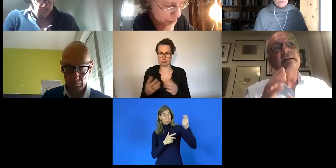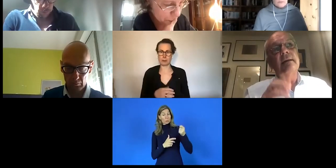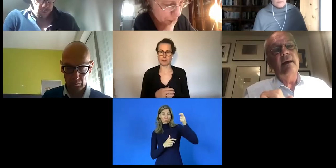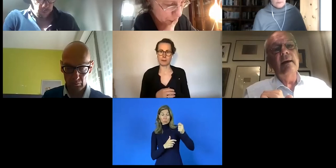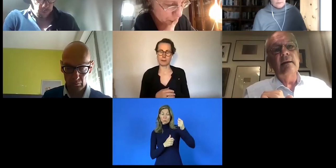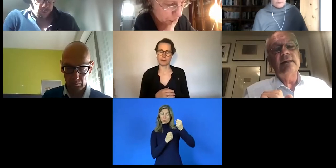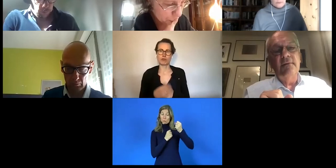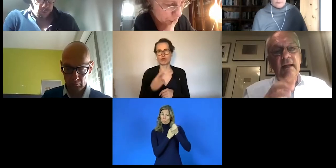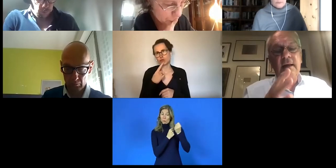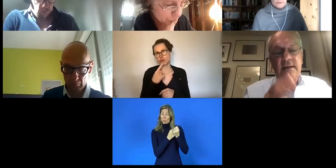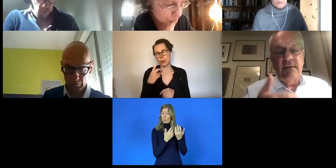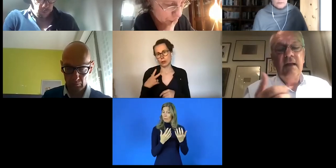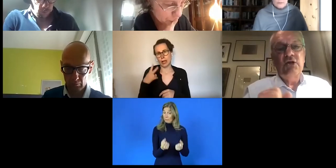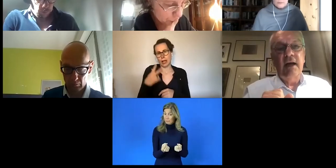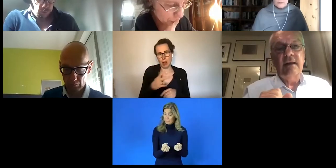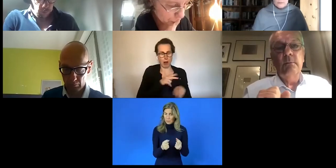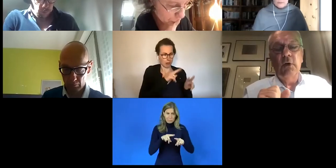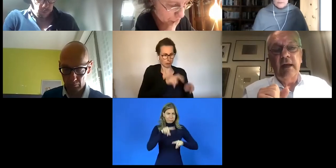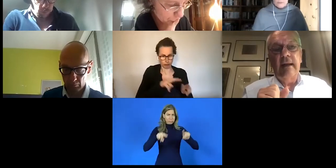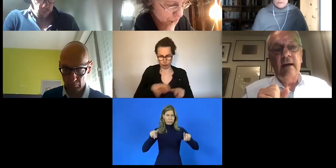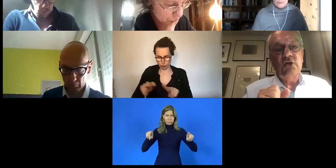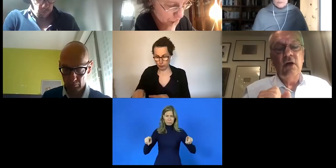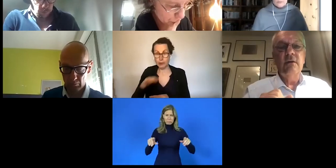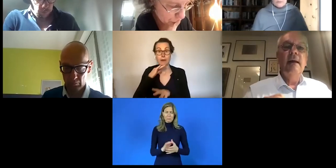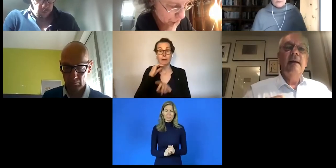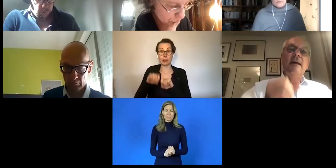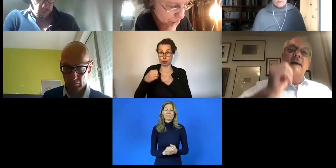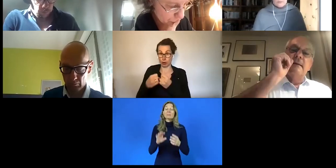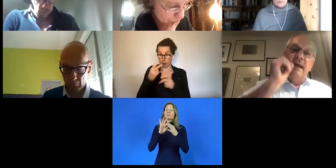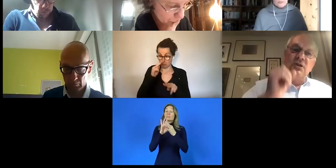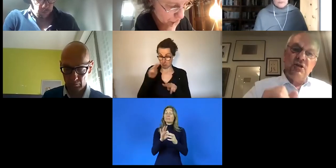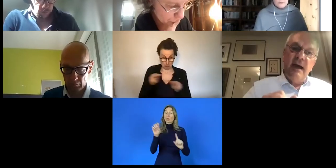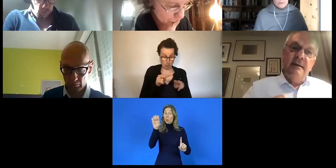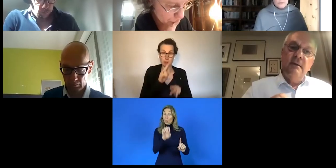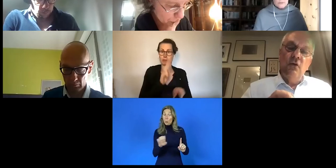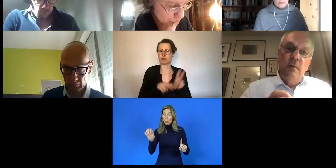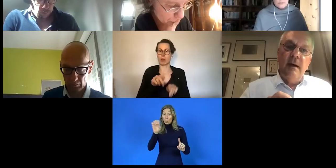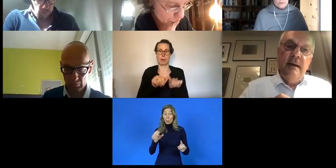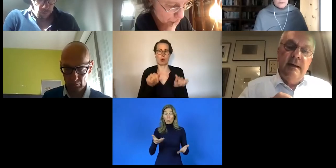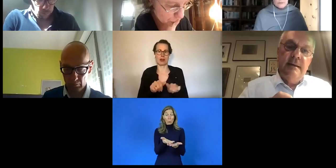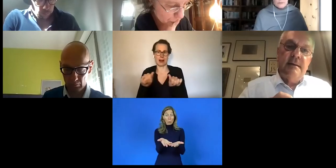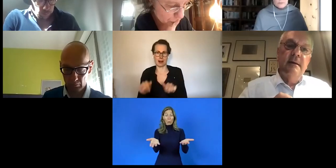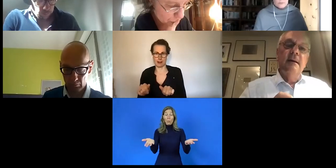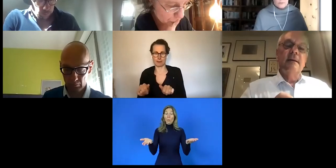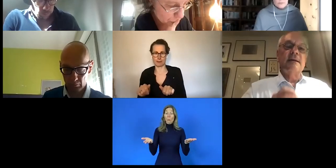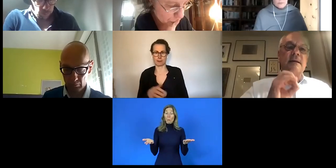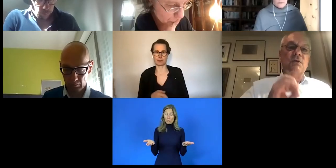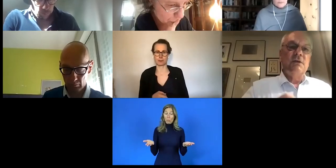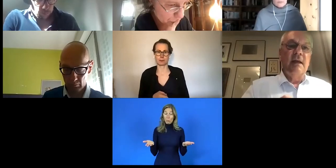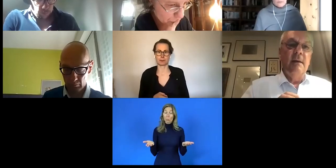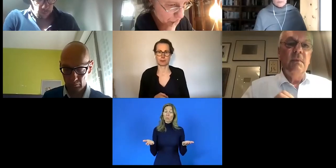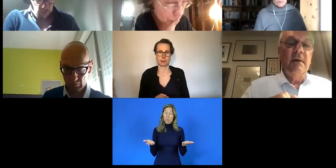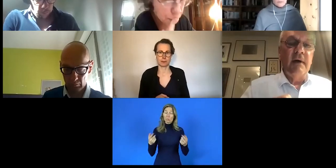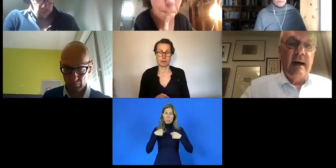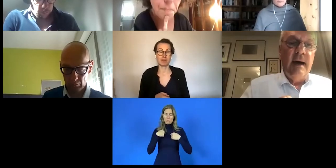in den letzten drei Jahren in sehr vielen Staaten Modelle anschauen. Entscheidend überall ist, dass das